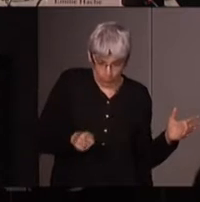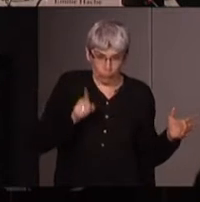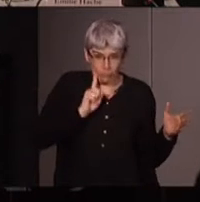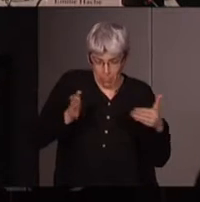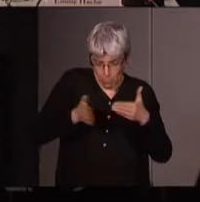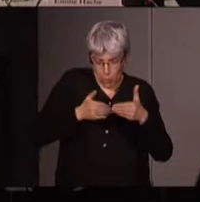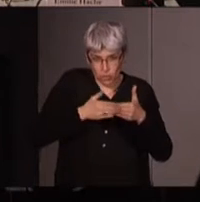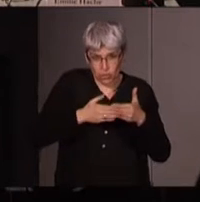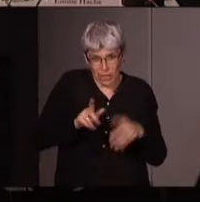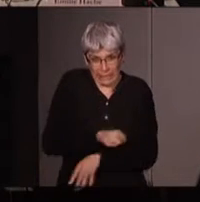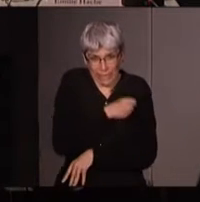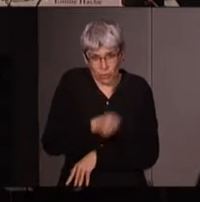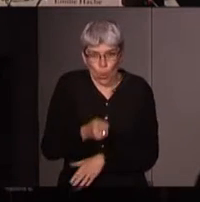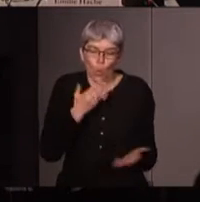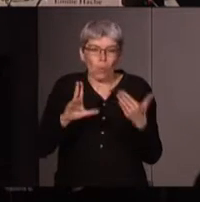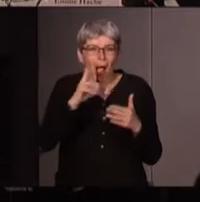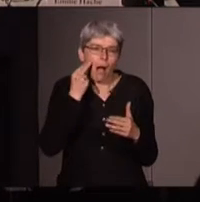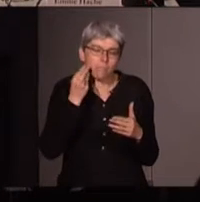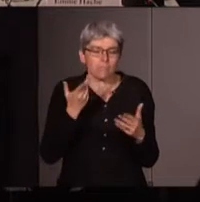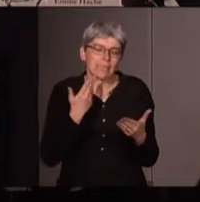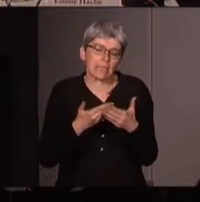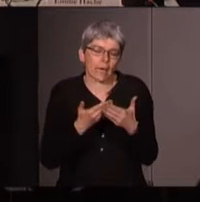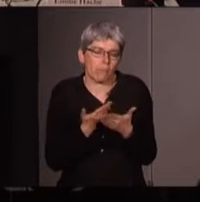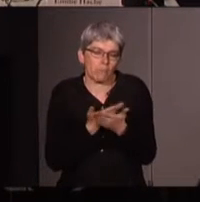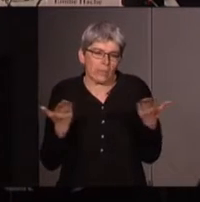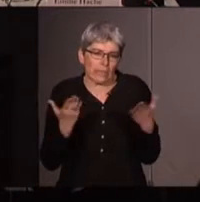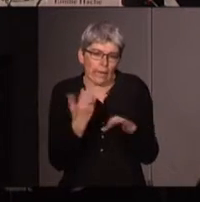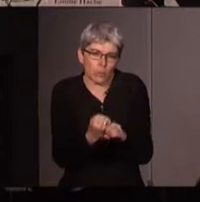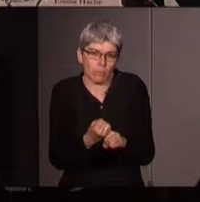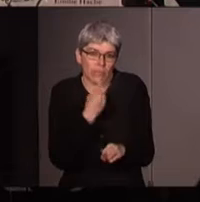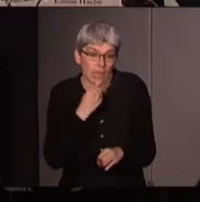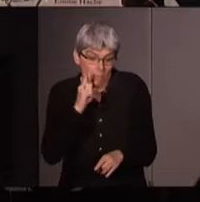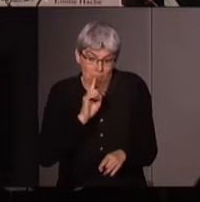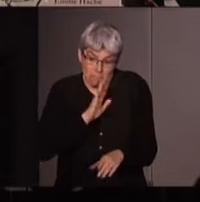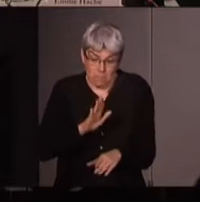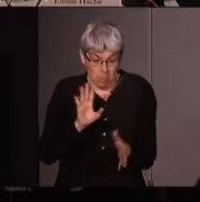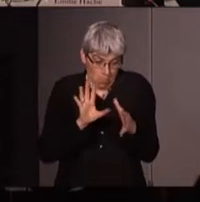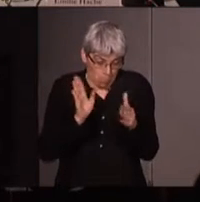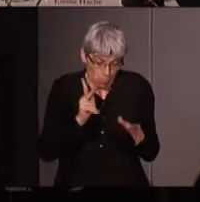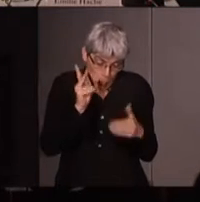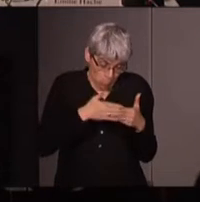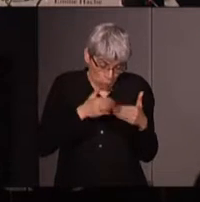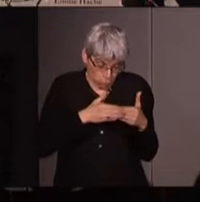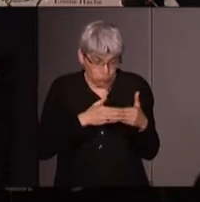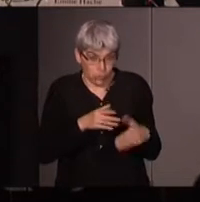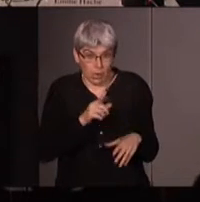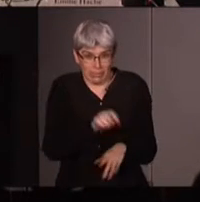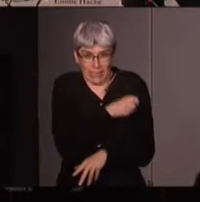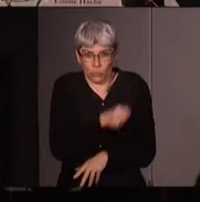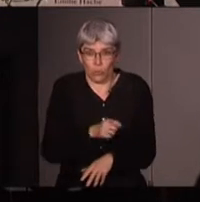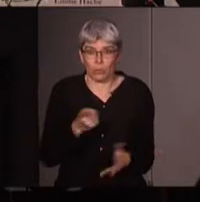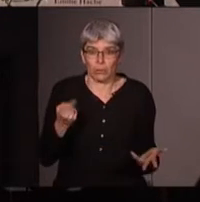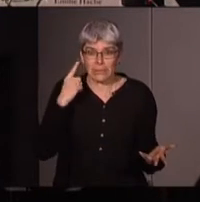proche de celle de la nature contrairement à celle des hommes pour le dire extrêmement rapidement à savoir que si pendant toute une très longue période